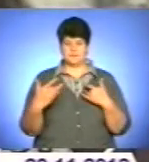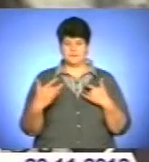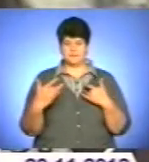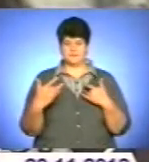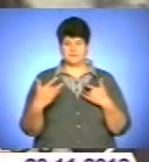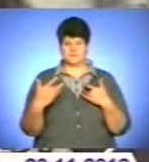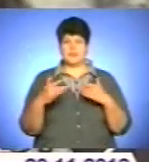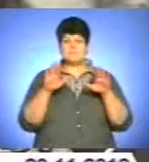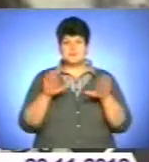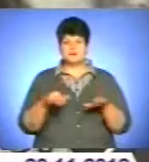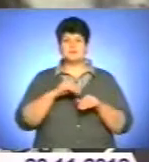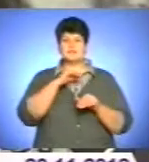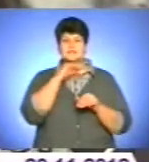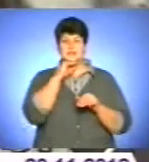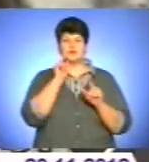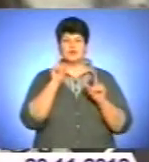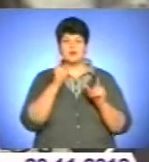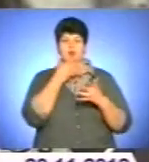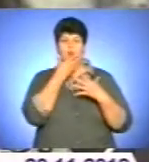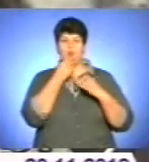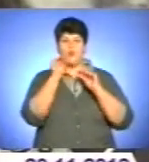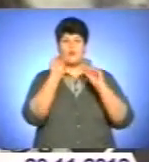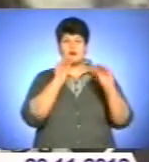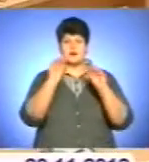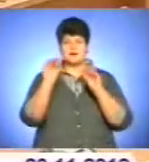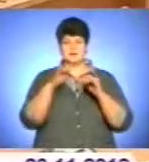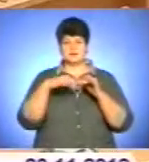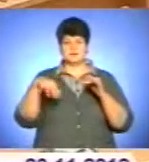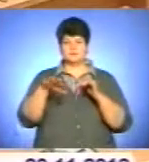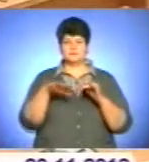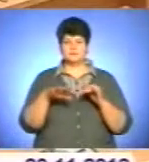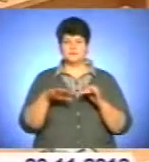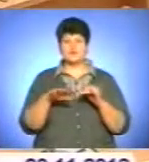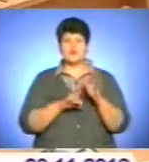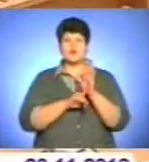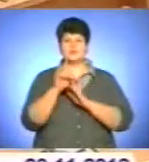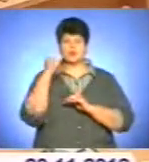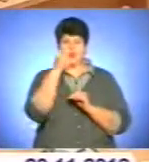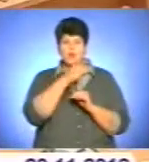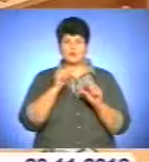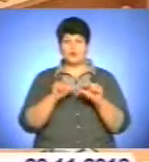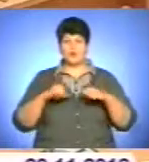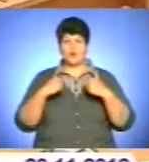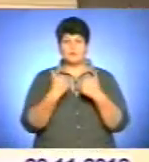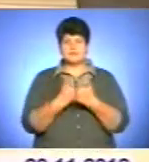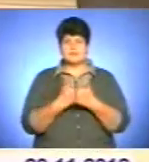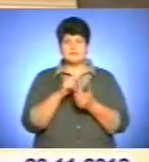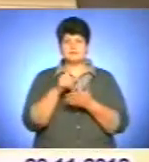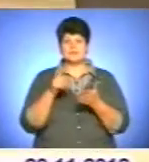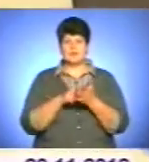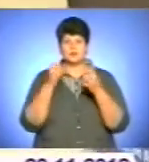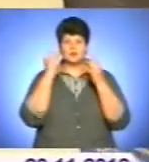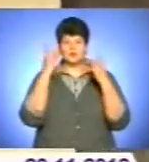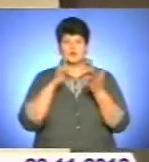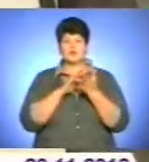і він тільки украсить пространство вогозлі оперного театру. На початку року комісія Київради з питань культури і туризму